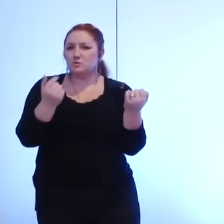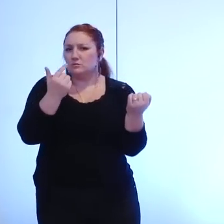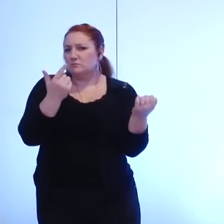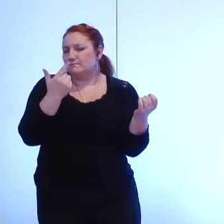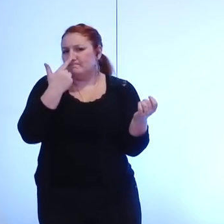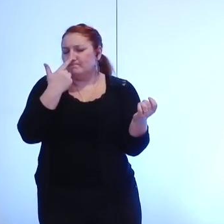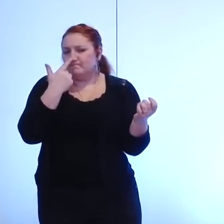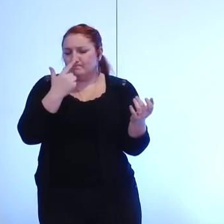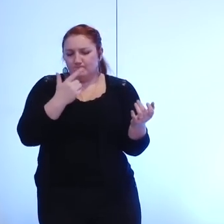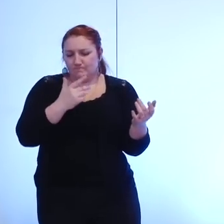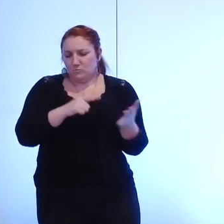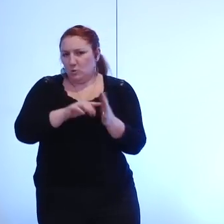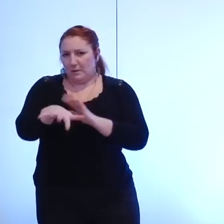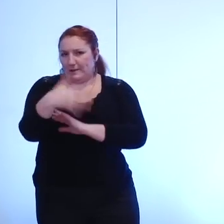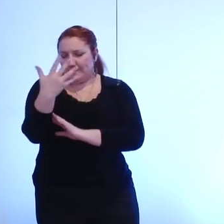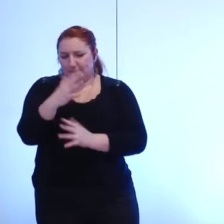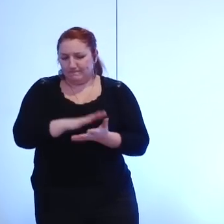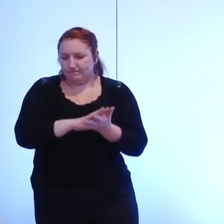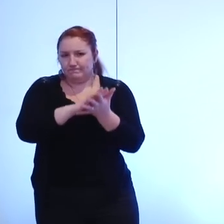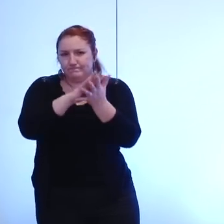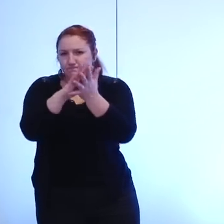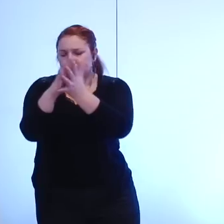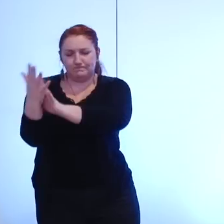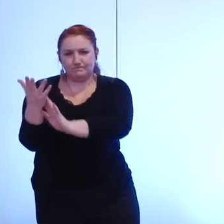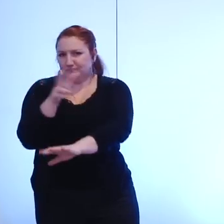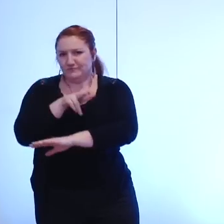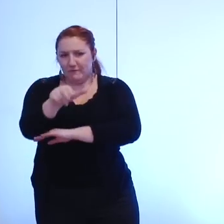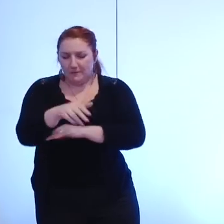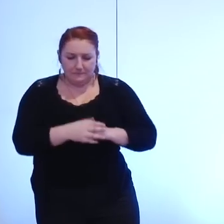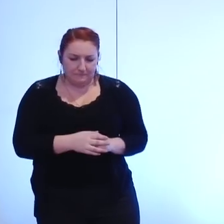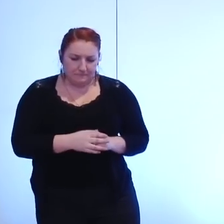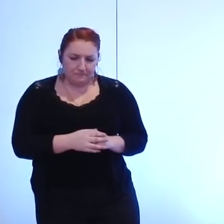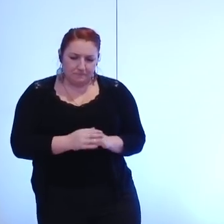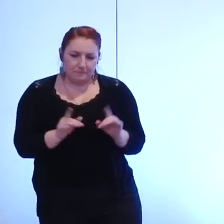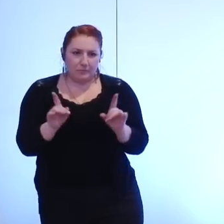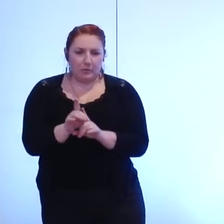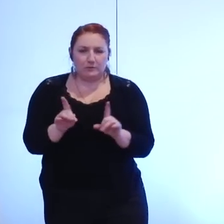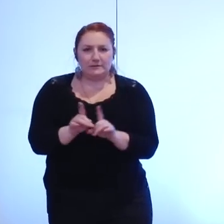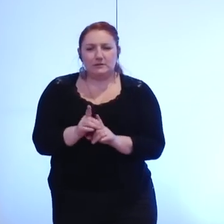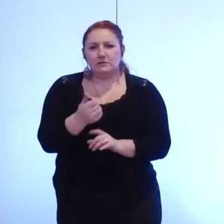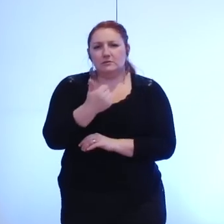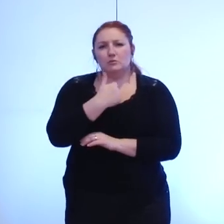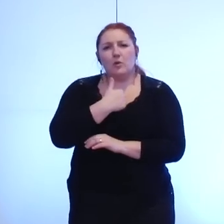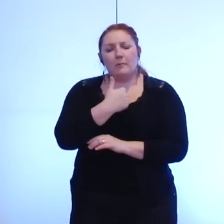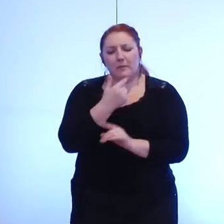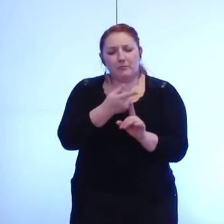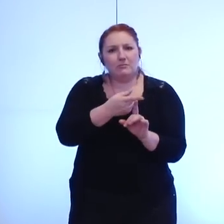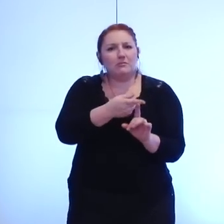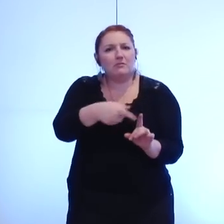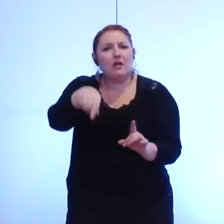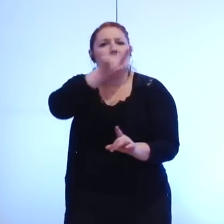évolution sensible en 2015. Un point reste aussi à évoquer, je l'avais évoqué lors du dernier